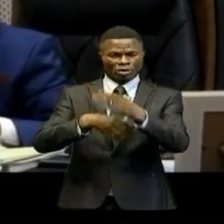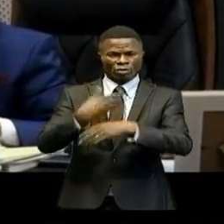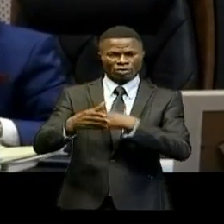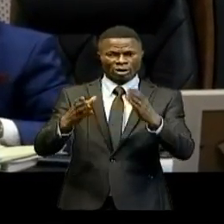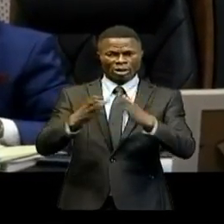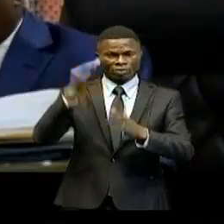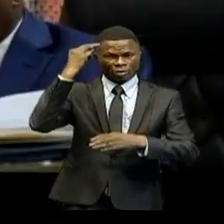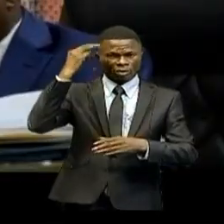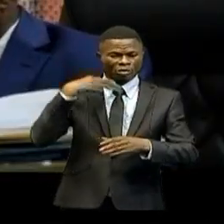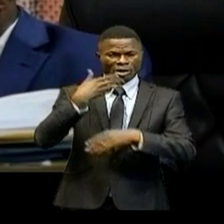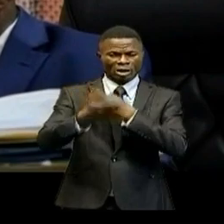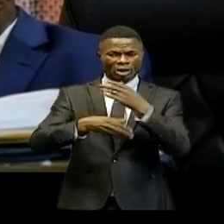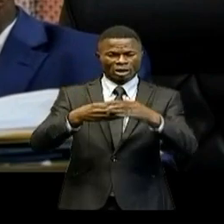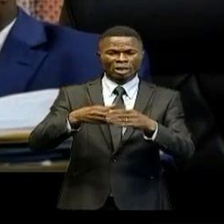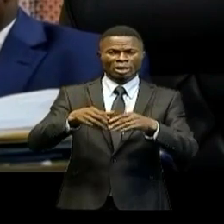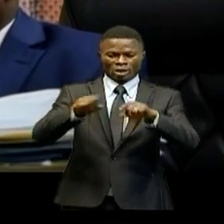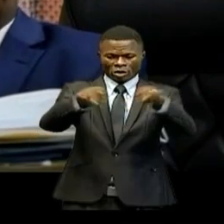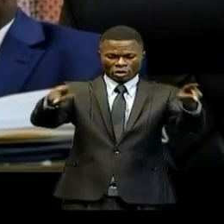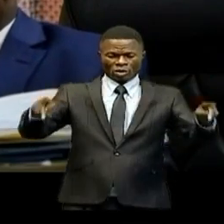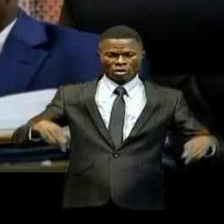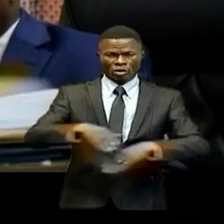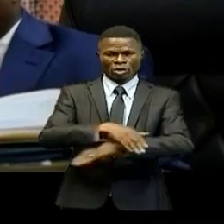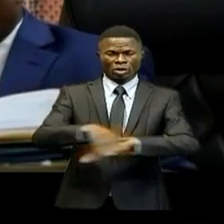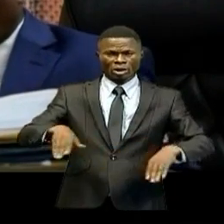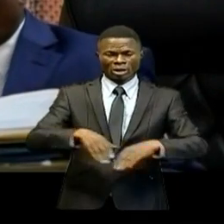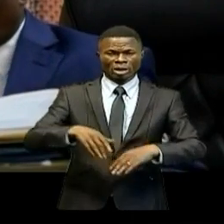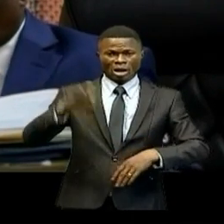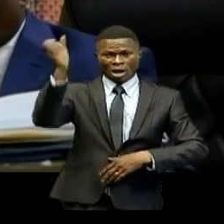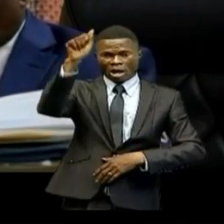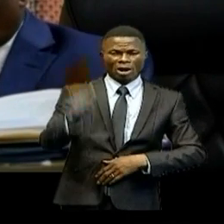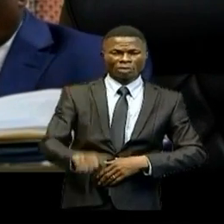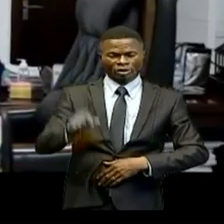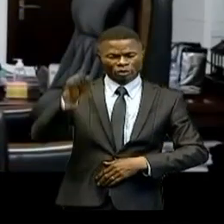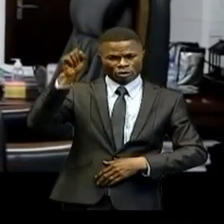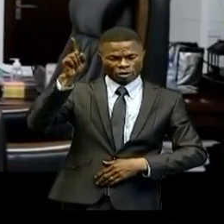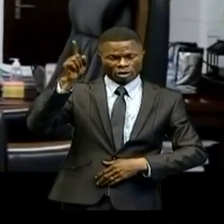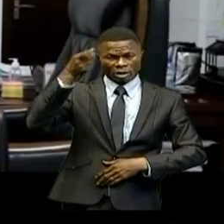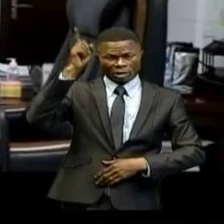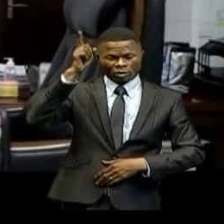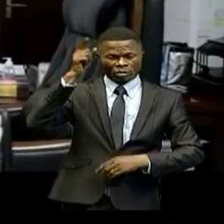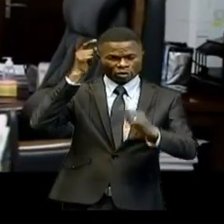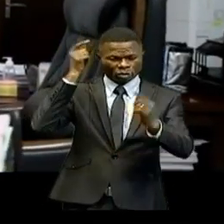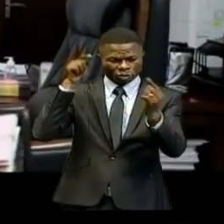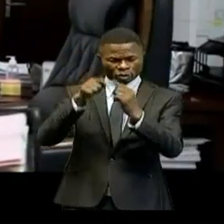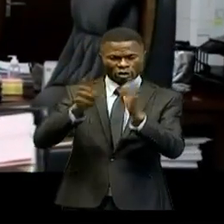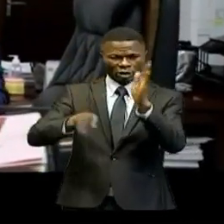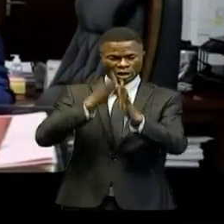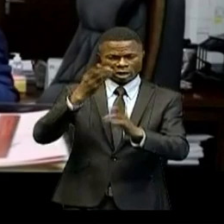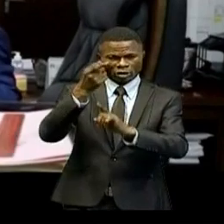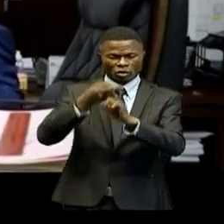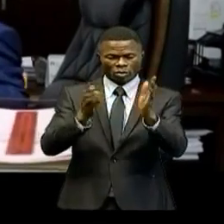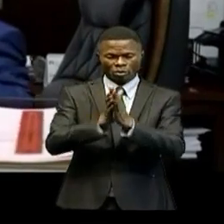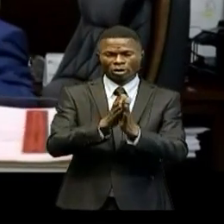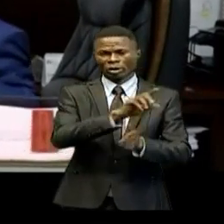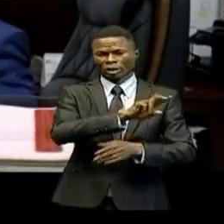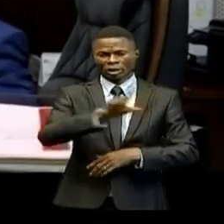le ministre des Affaires foncières à Dubaï et Abu Dhabi du 1er au 14 octobre 2021.